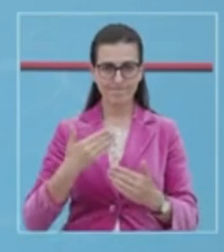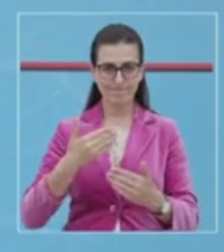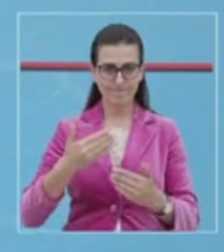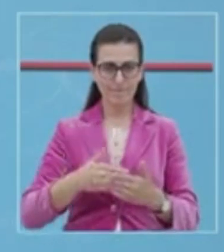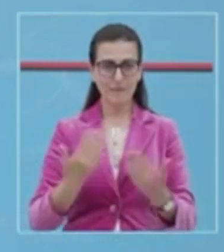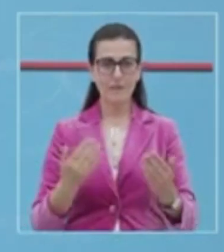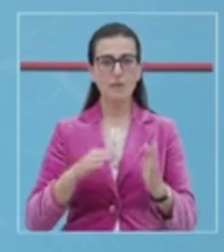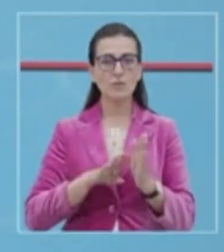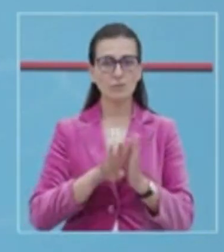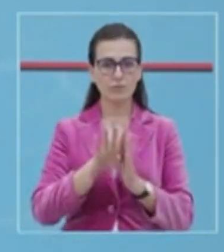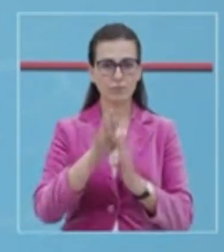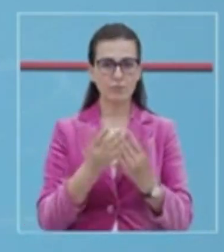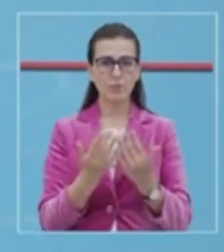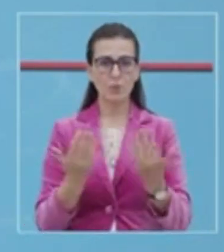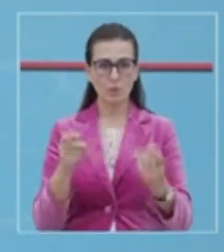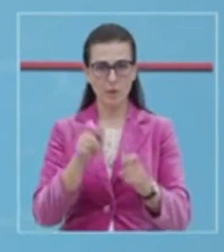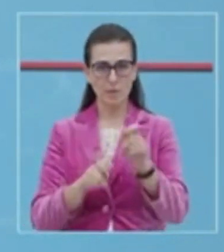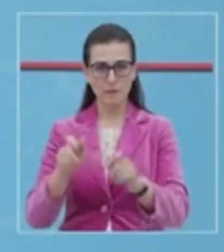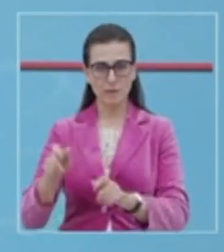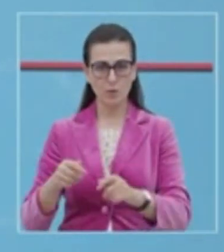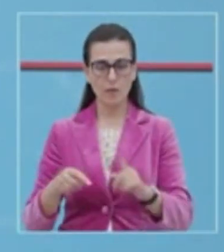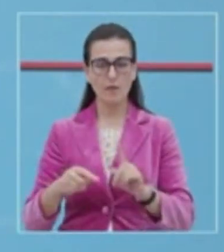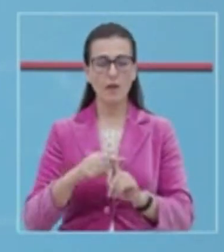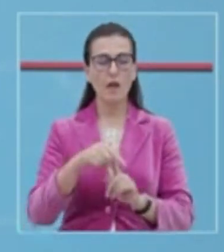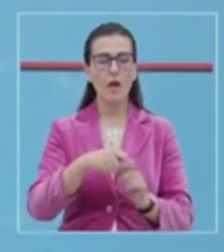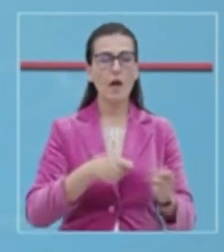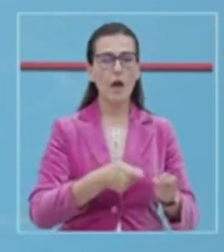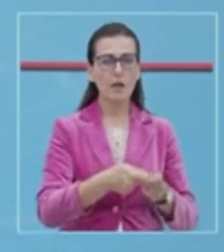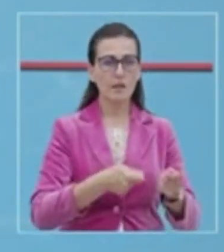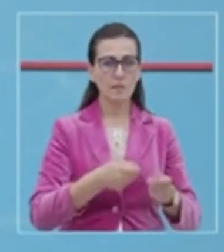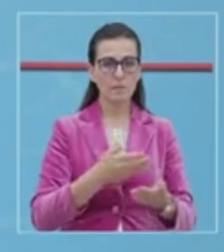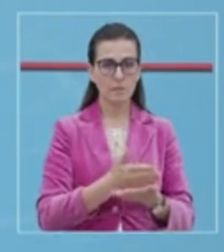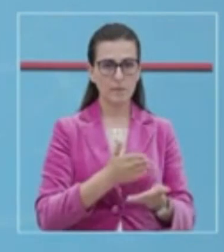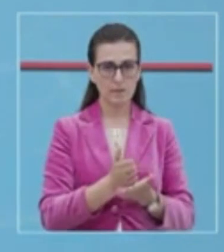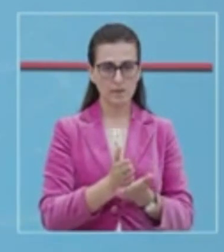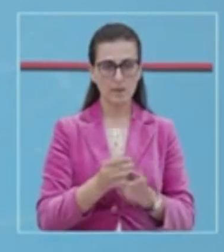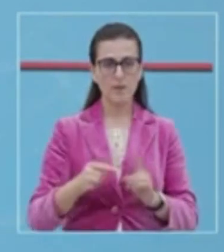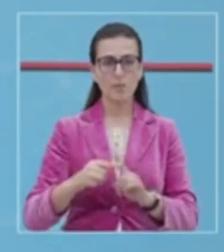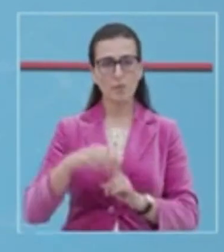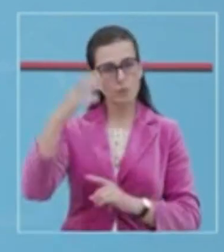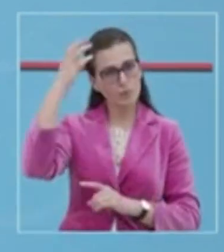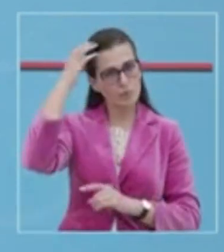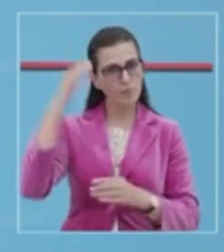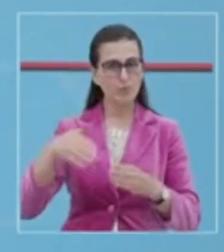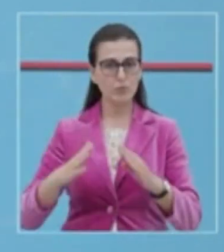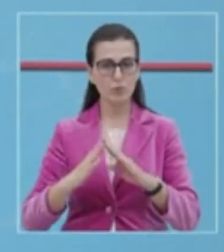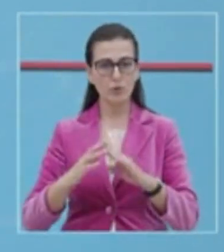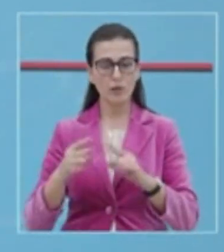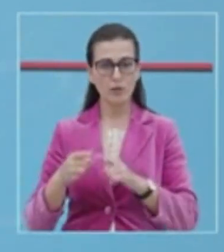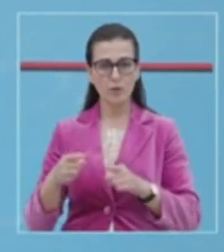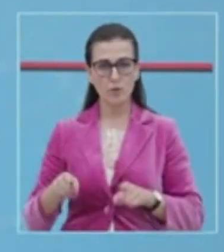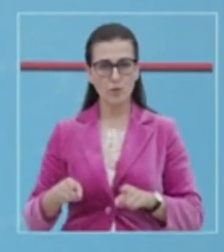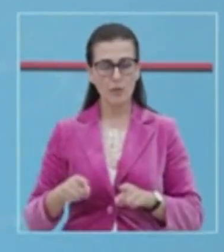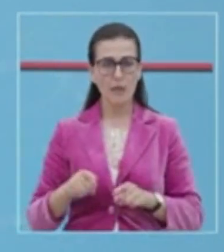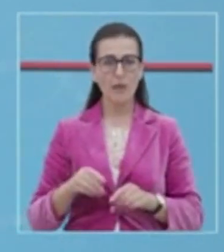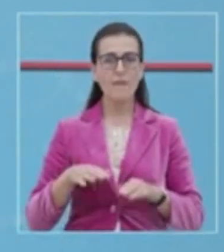fundit po vjetëre shtimi rasteve në aktivitete biznesi, institucione publike dhe private,